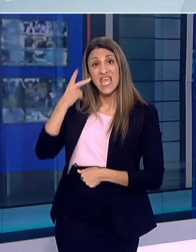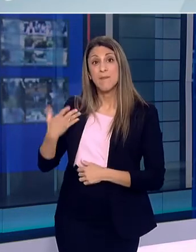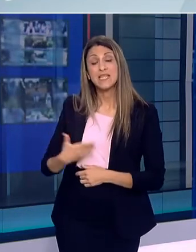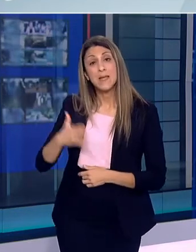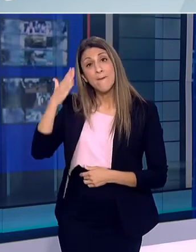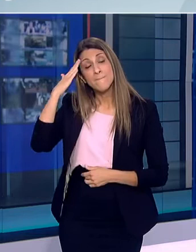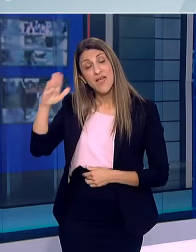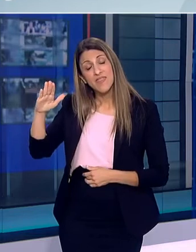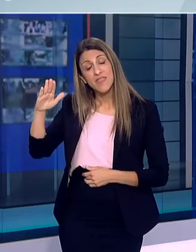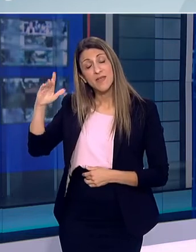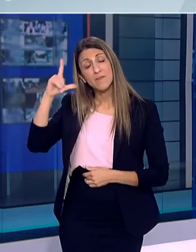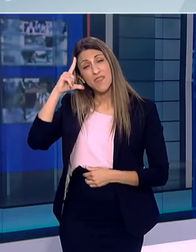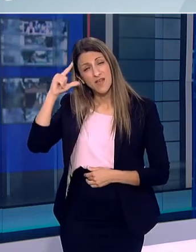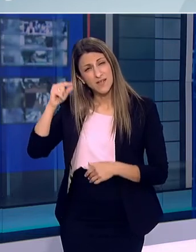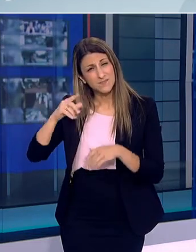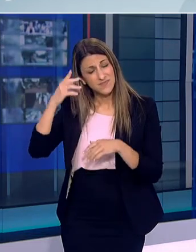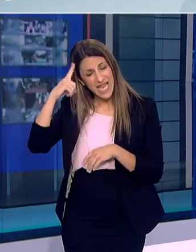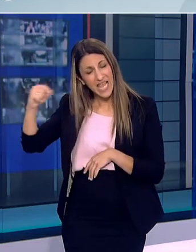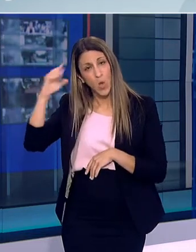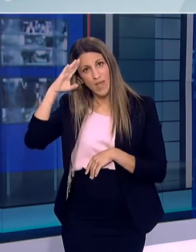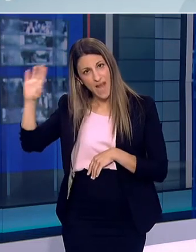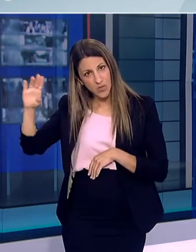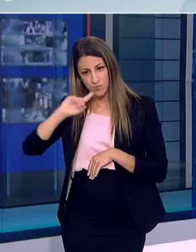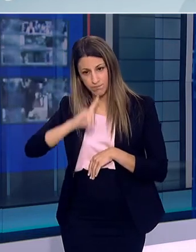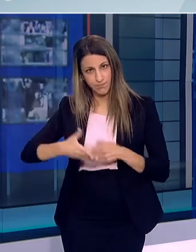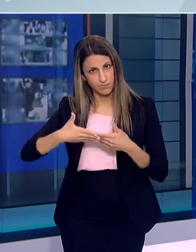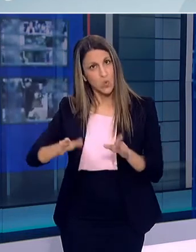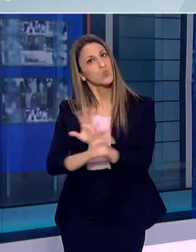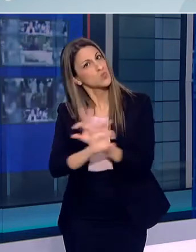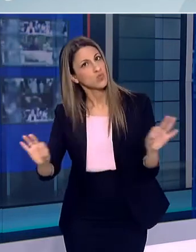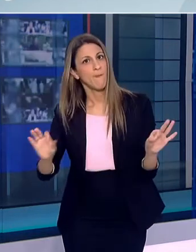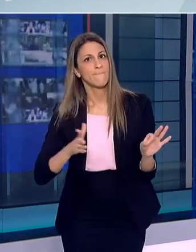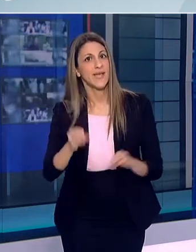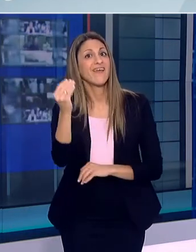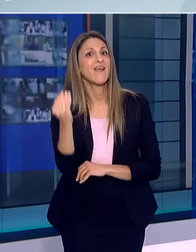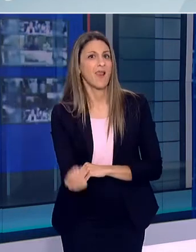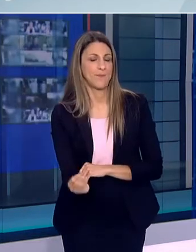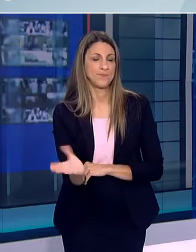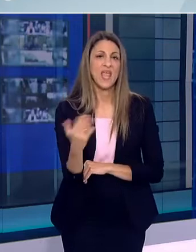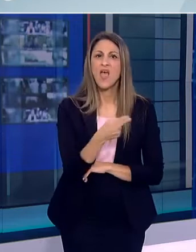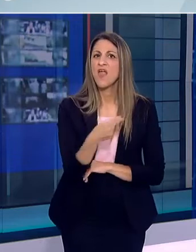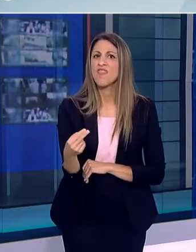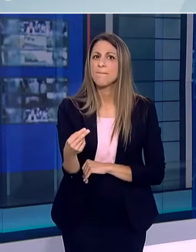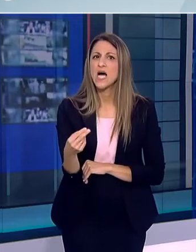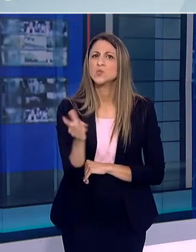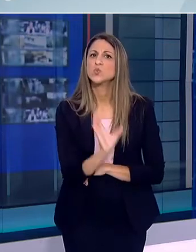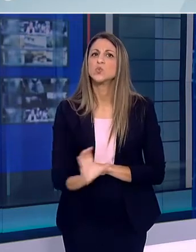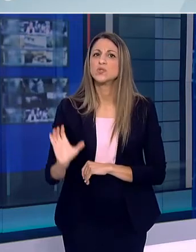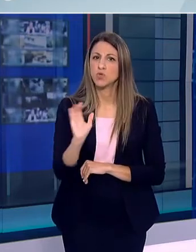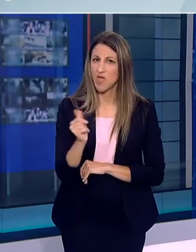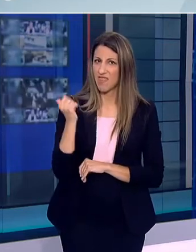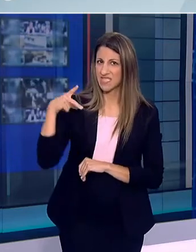ήταν θετική και τα πράγματα κύλησαν απολύτως ομαλά Το χρονοδιάγραμμα επανεκίνησης του τουρισμού όπως ανακοινώθηκε χθες από την κυβέρνηση